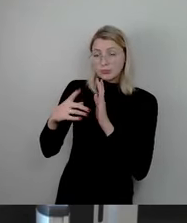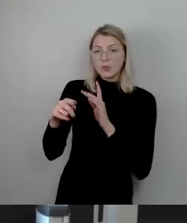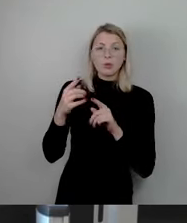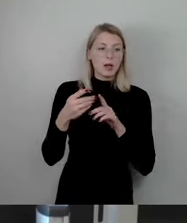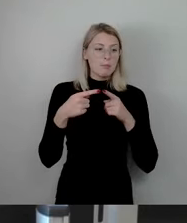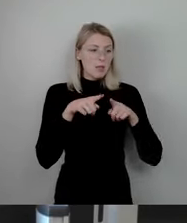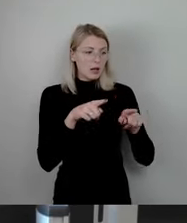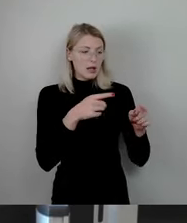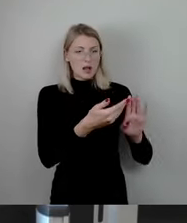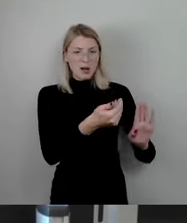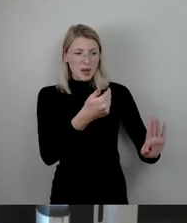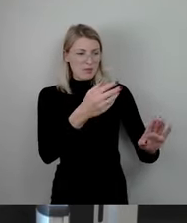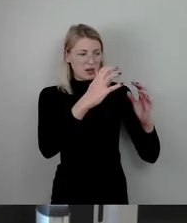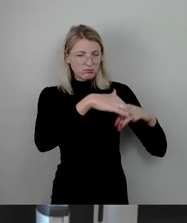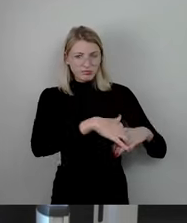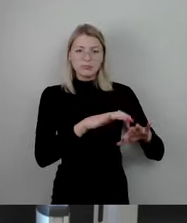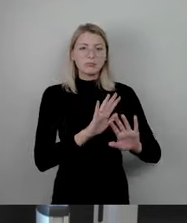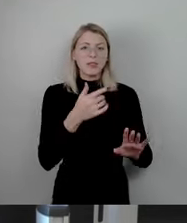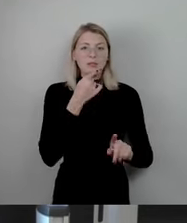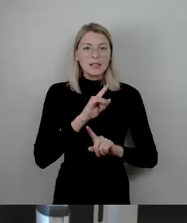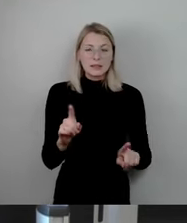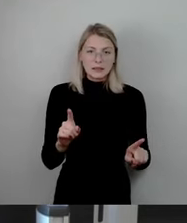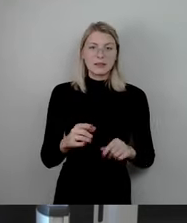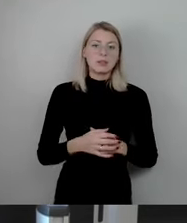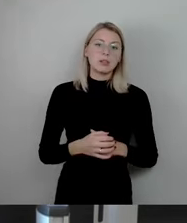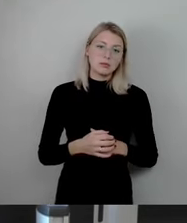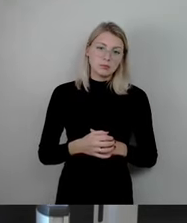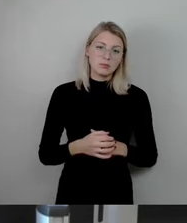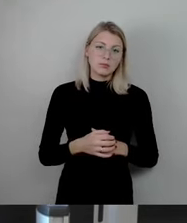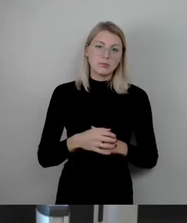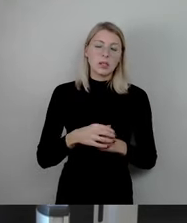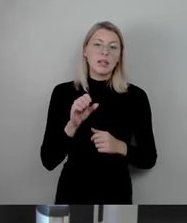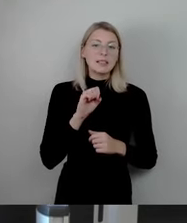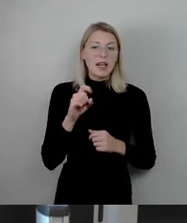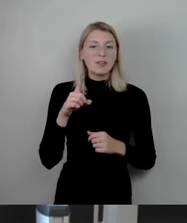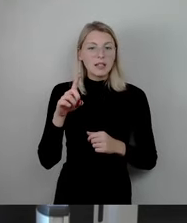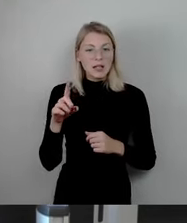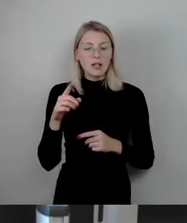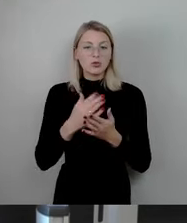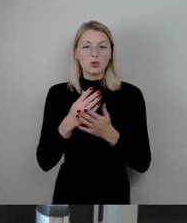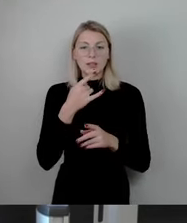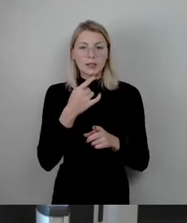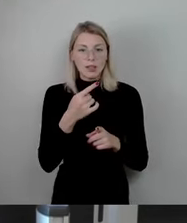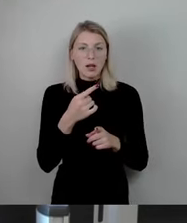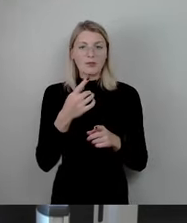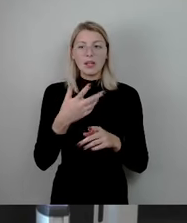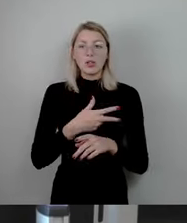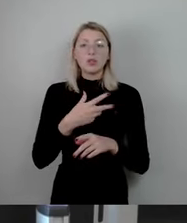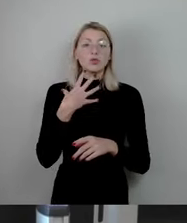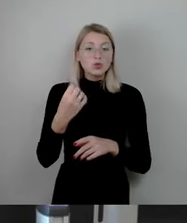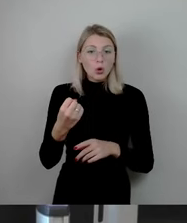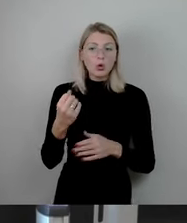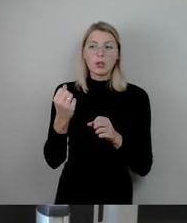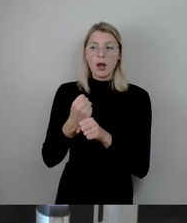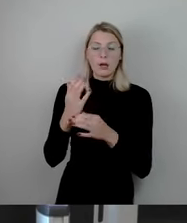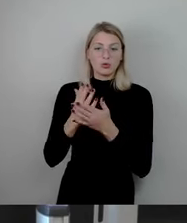abreißen. Das Stichwort Safe DD wurde schon genannt, weil eben dort wird zum Beispiel im Bereich Sucht Arbeit geleistet. Und es ist wichtig,